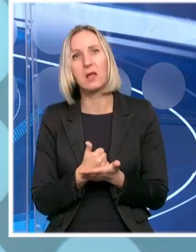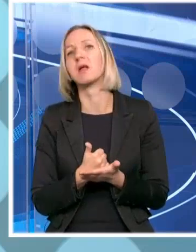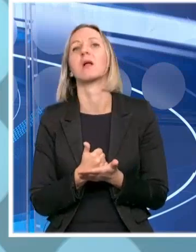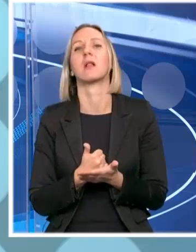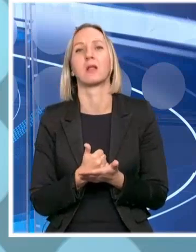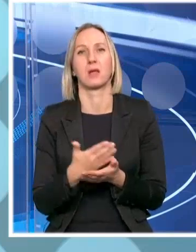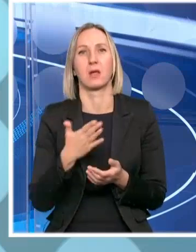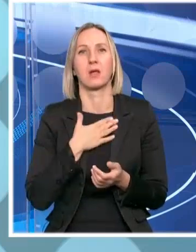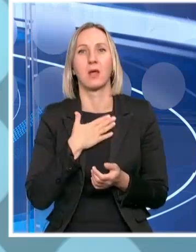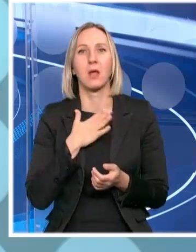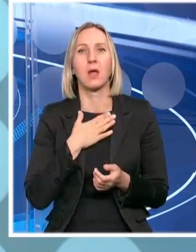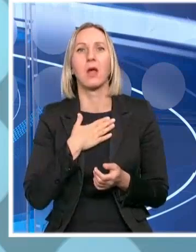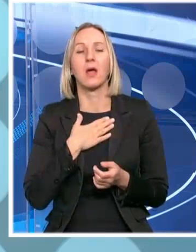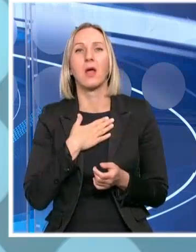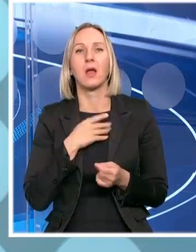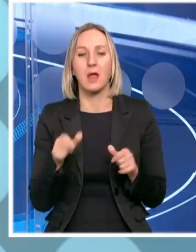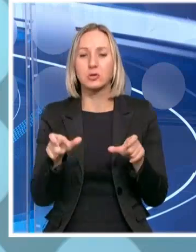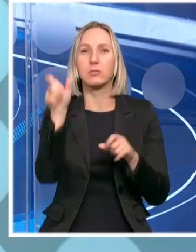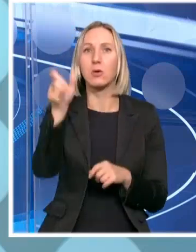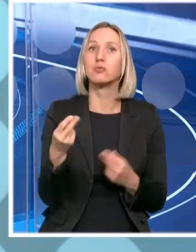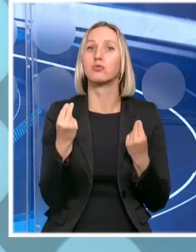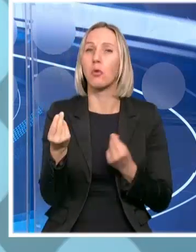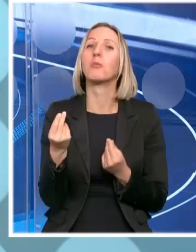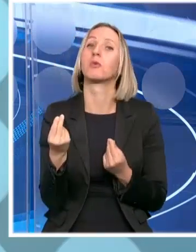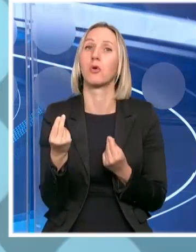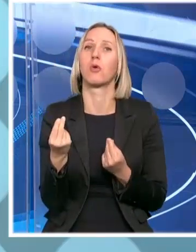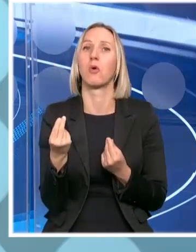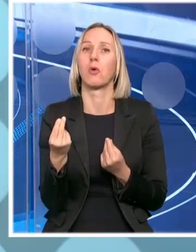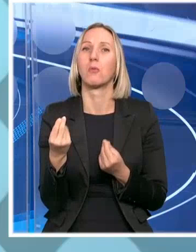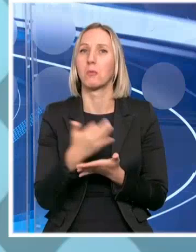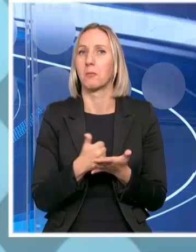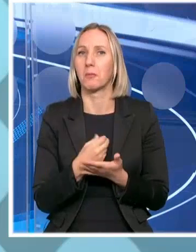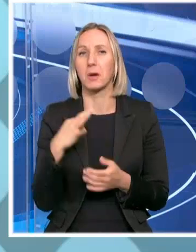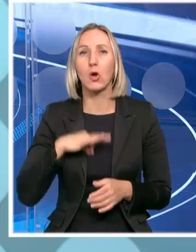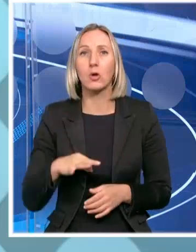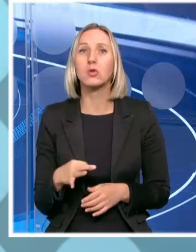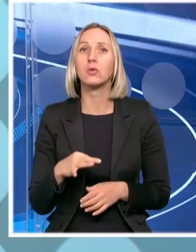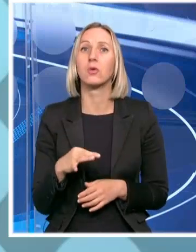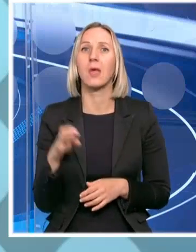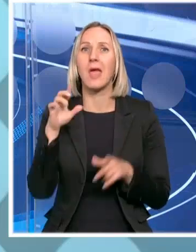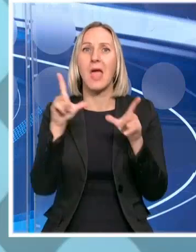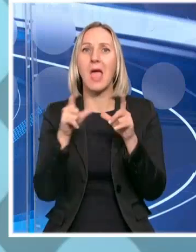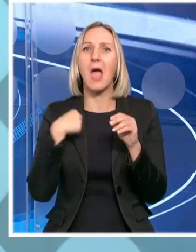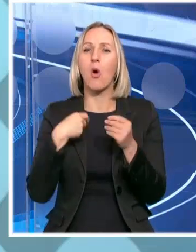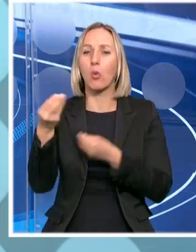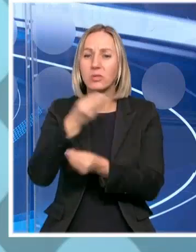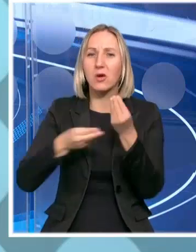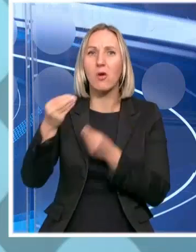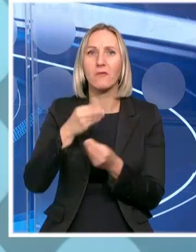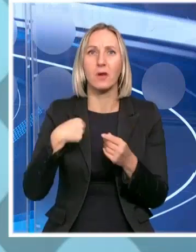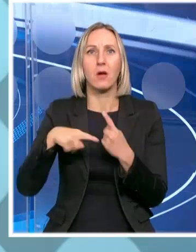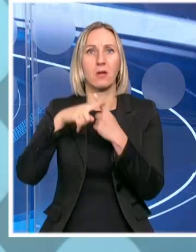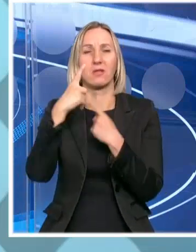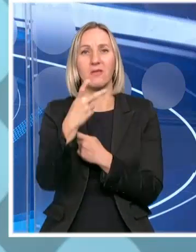agrar dobro prihodao. Evo, na primjer, u trgovanju s Europskom unijom mi smo do predve godine imali suficit od 207 miliona evra.